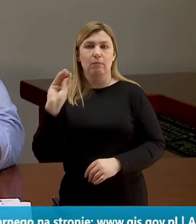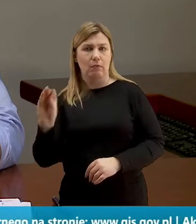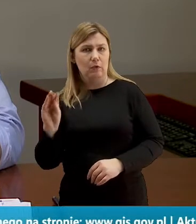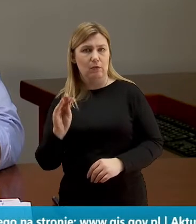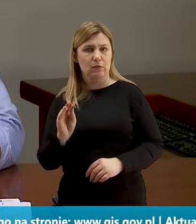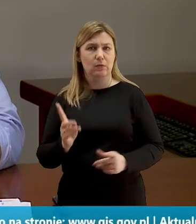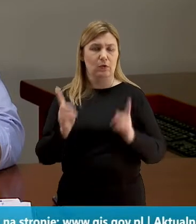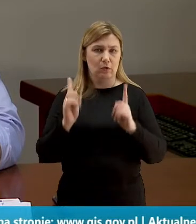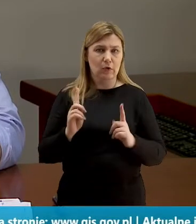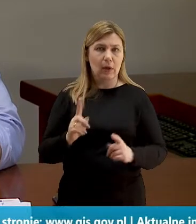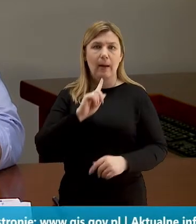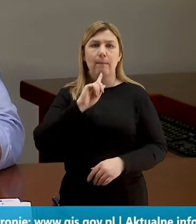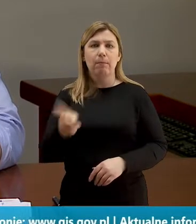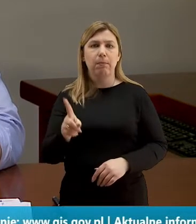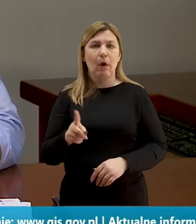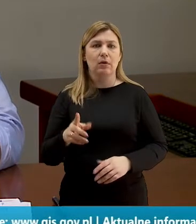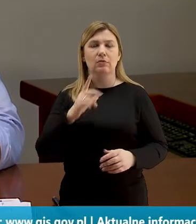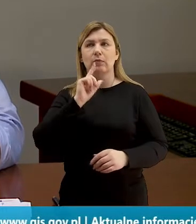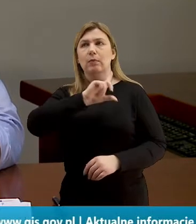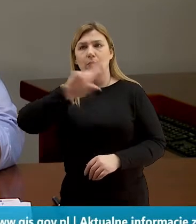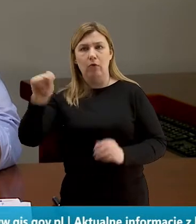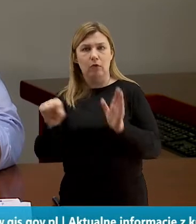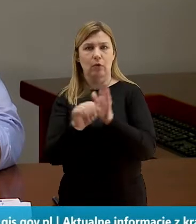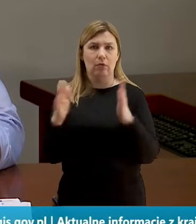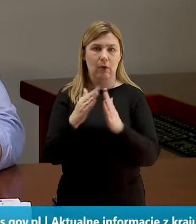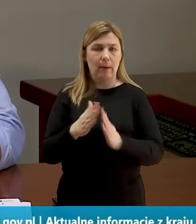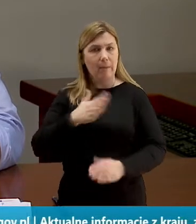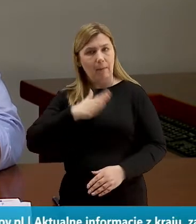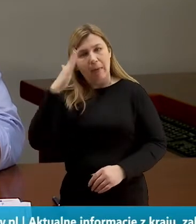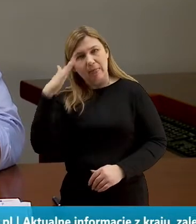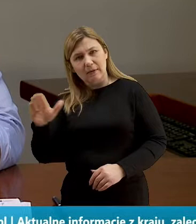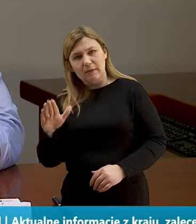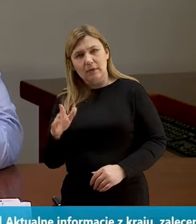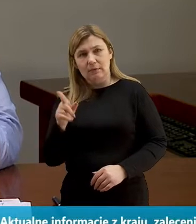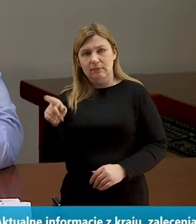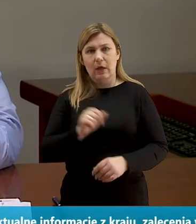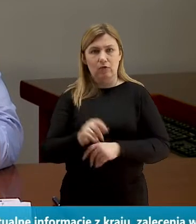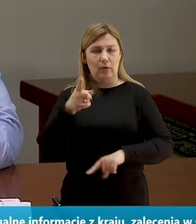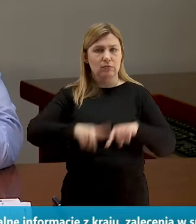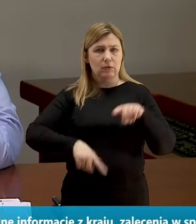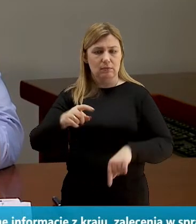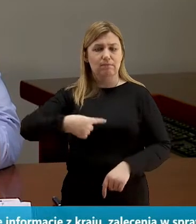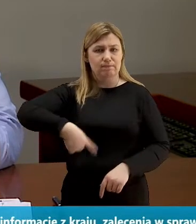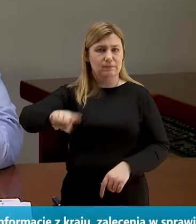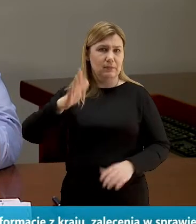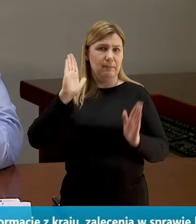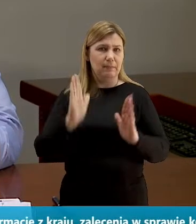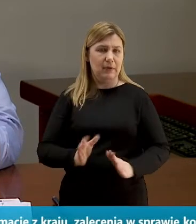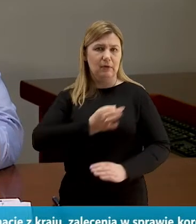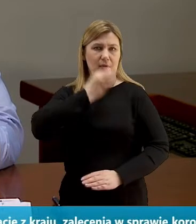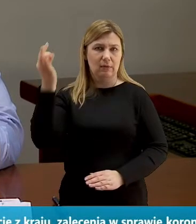polecamy, aby udalić się do domów i mam nadzieję, że to się unormuje w najbliższych dniach.